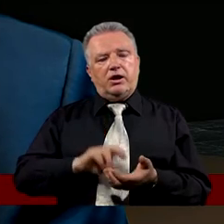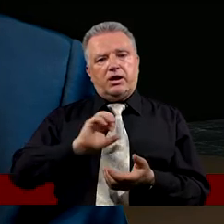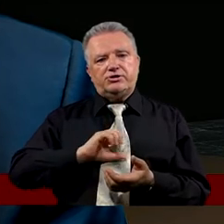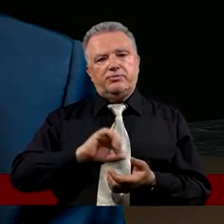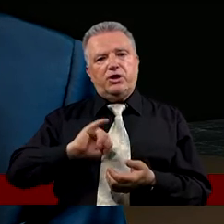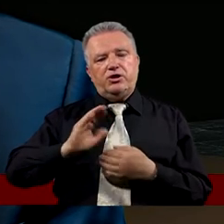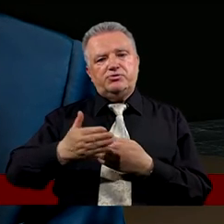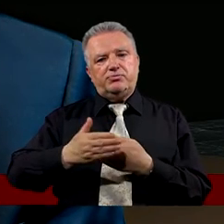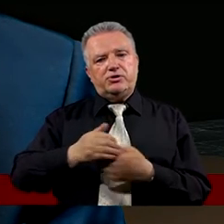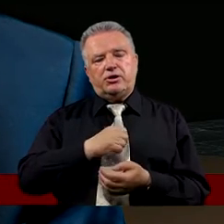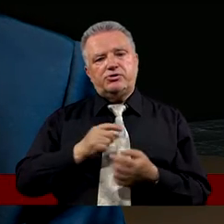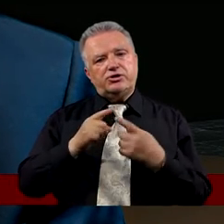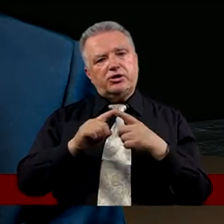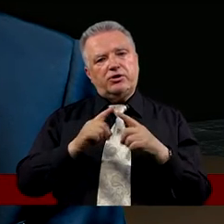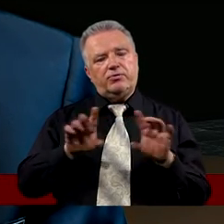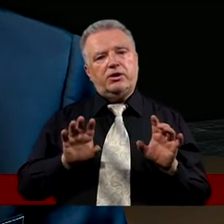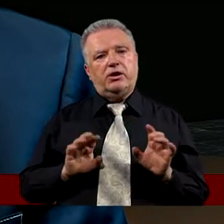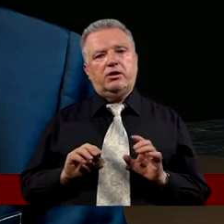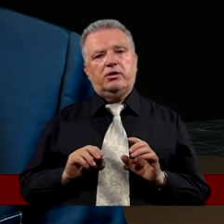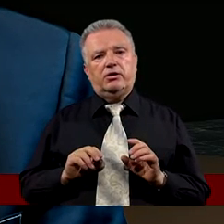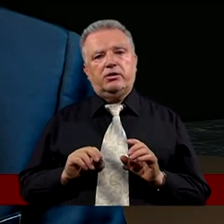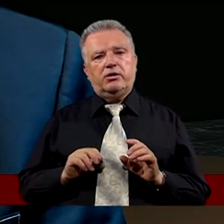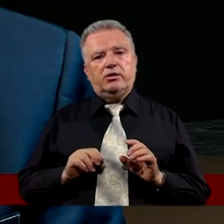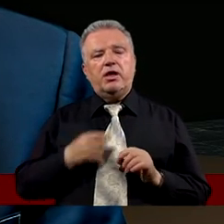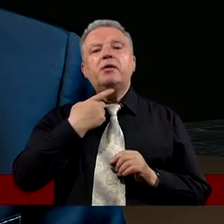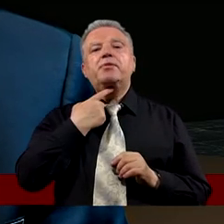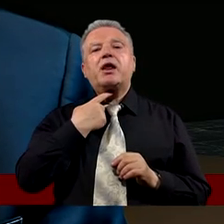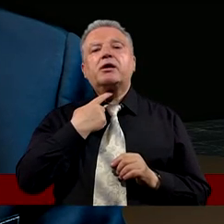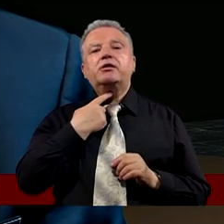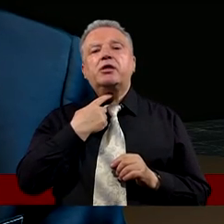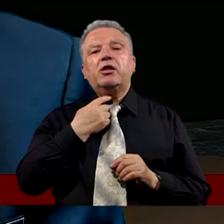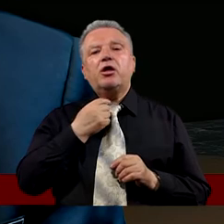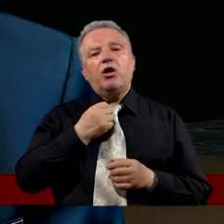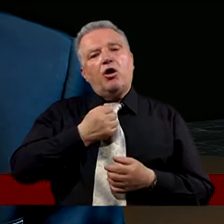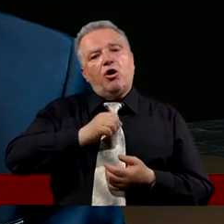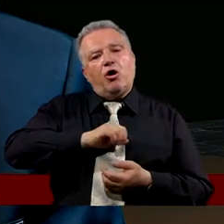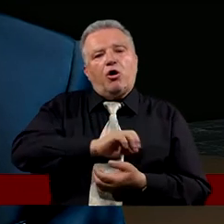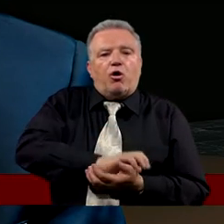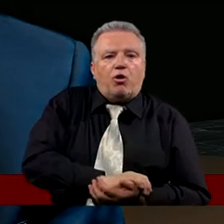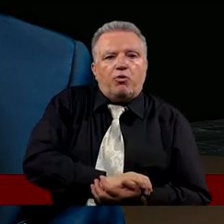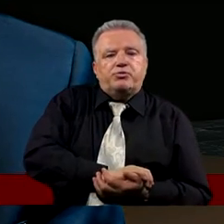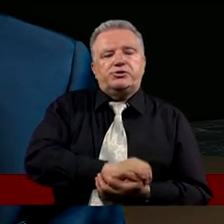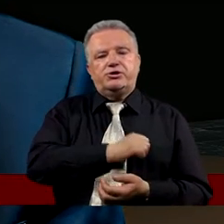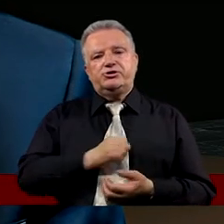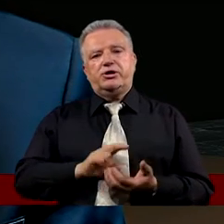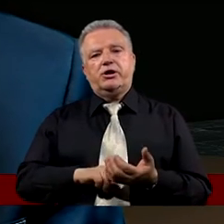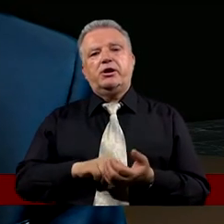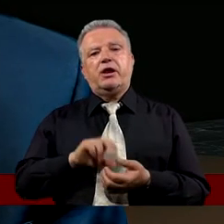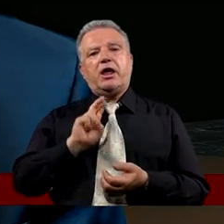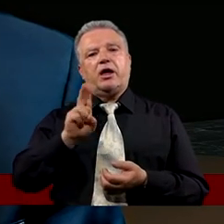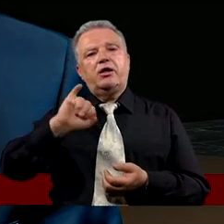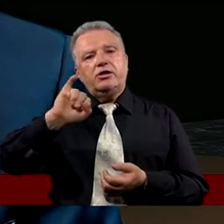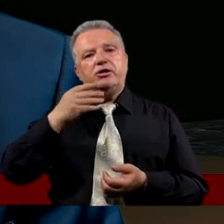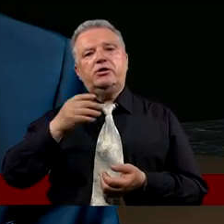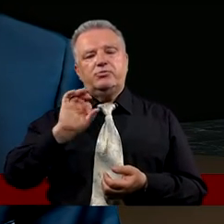przybliżające się chwile Pragnie oprzeć się Na kimś I